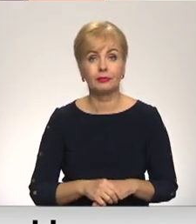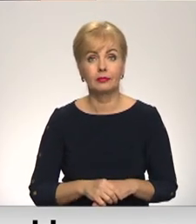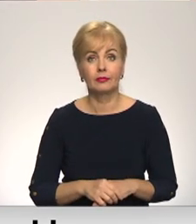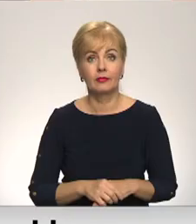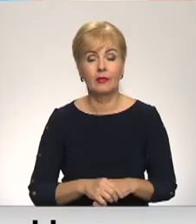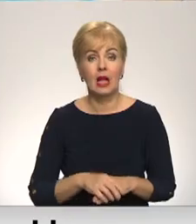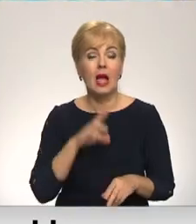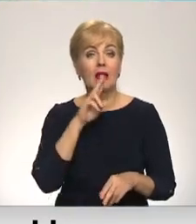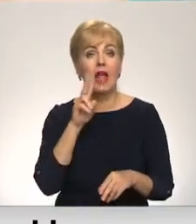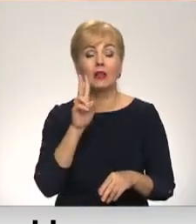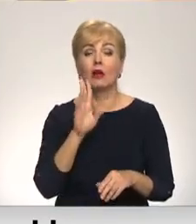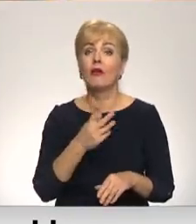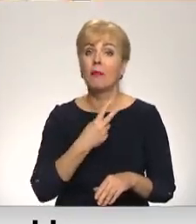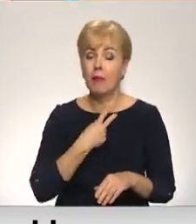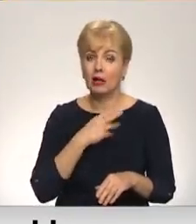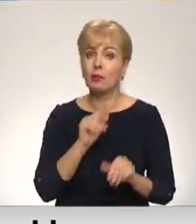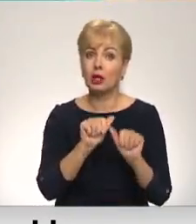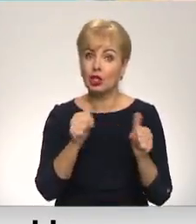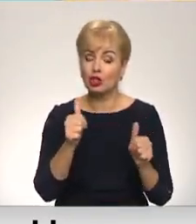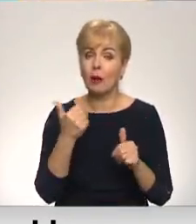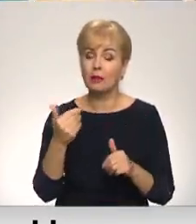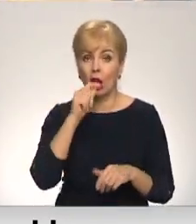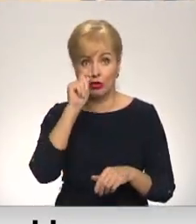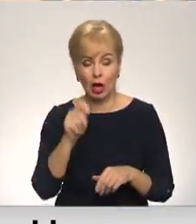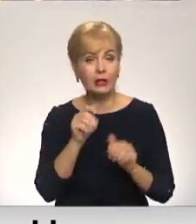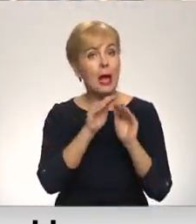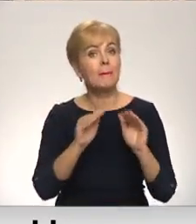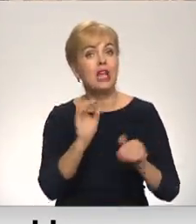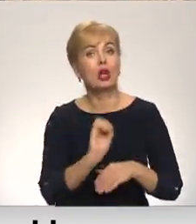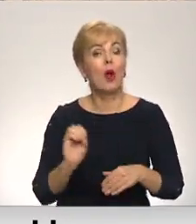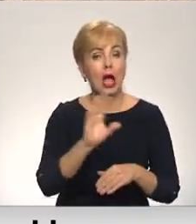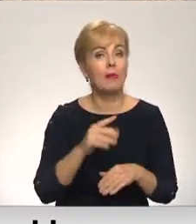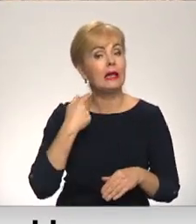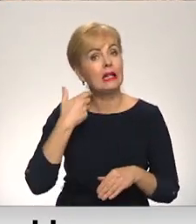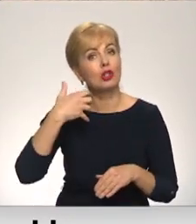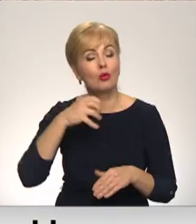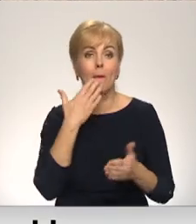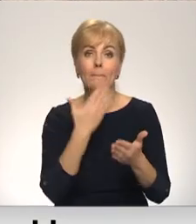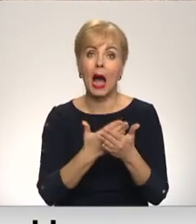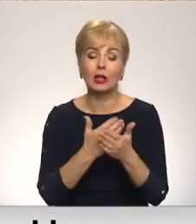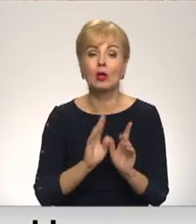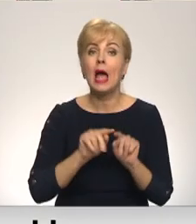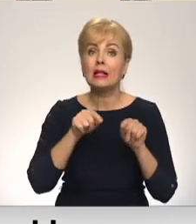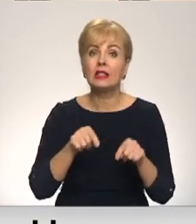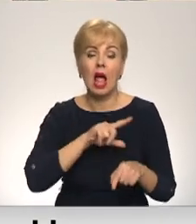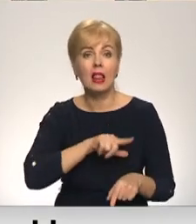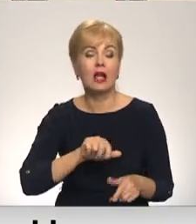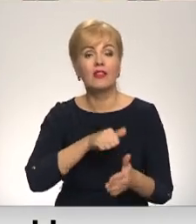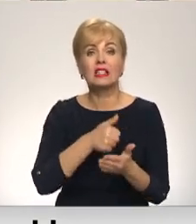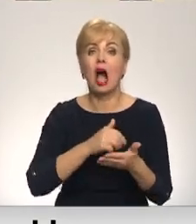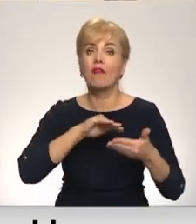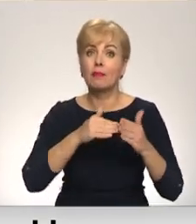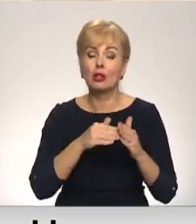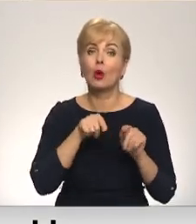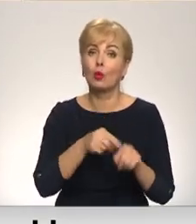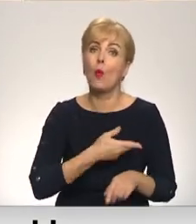Nedēļā, kas var izrādīties izšķirošu Ukrainā un mieram Eiropā, Rīgas doma vēlst parādīt, par ko iestājas Latvijas galvaspilsēt un tās